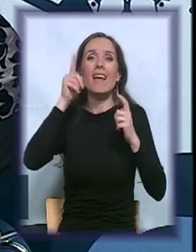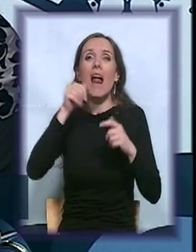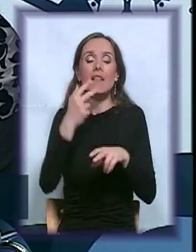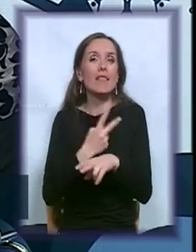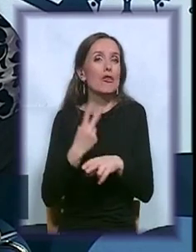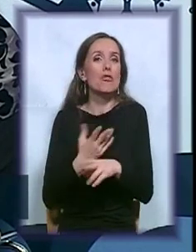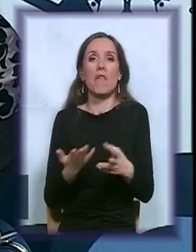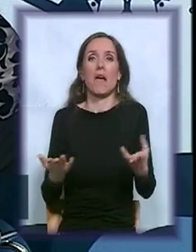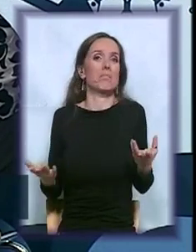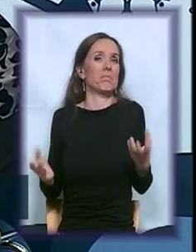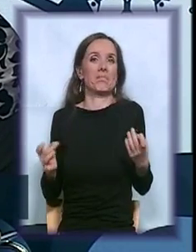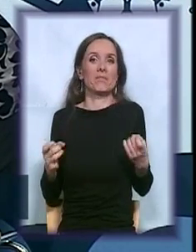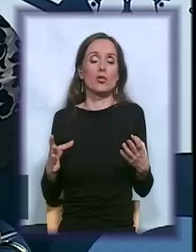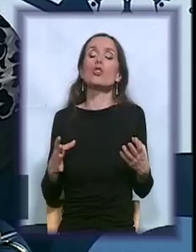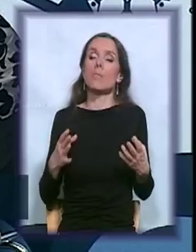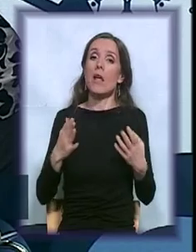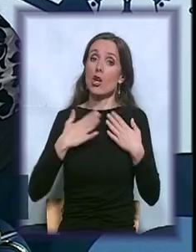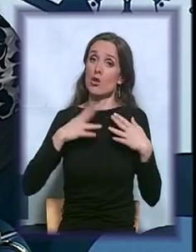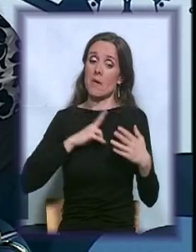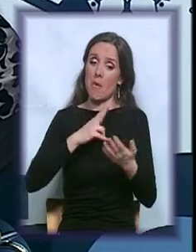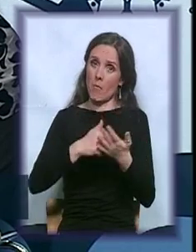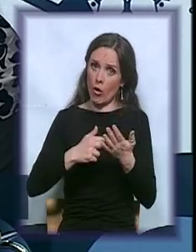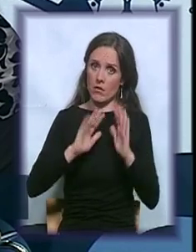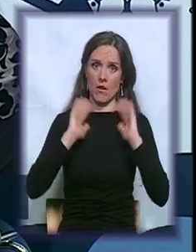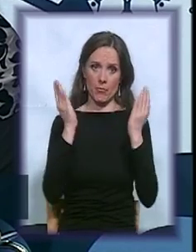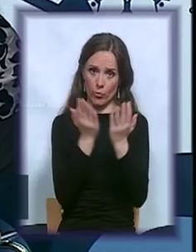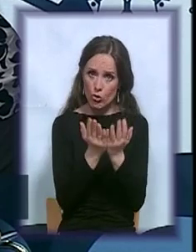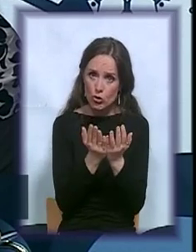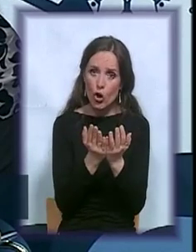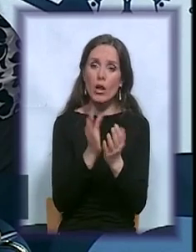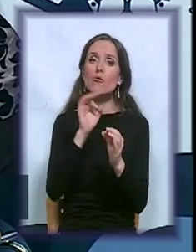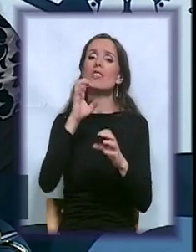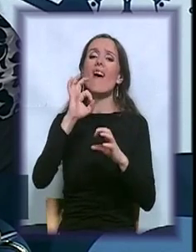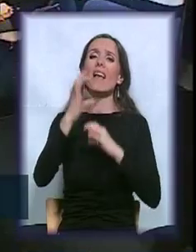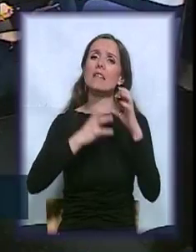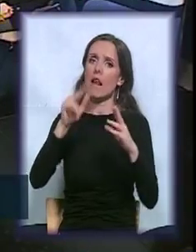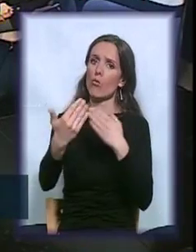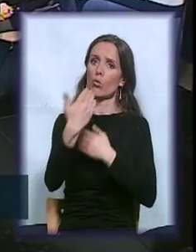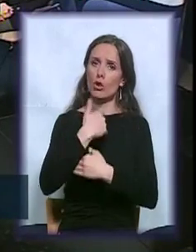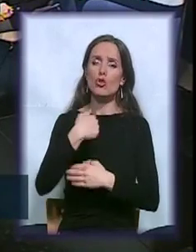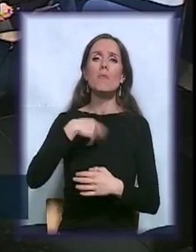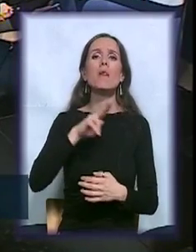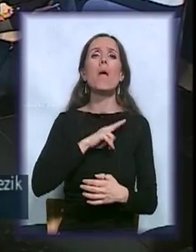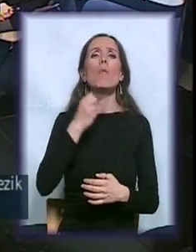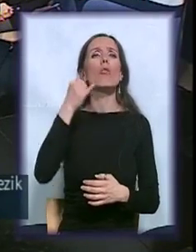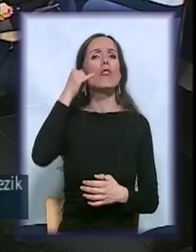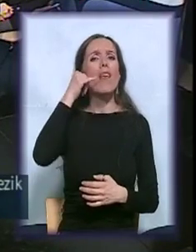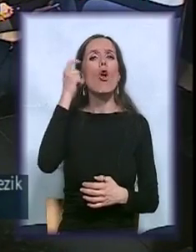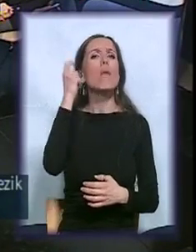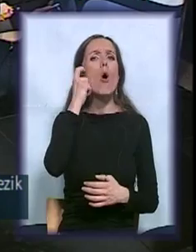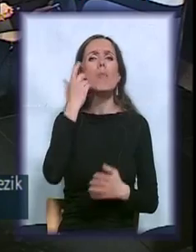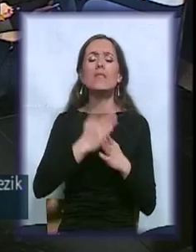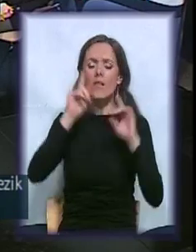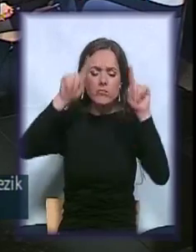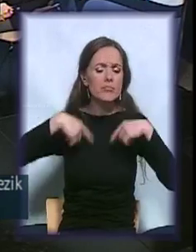Tako da kod nas mogu da dođu svake srede. Inači imamo jedan telefon mobilni koji je stalno dostupan i noću i danju i